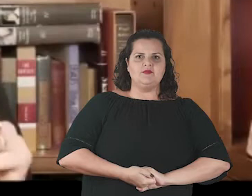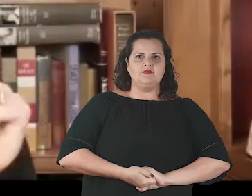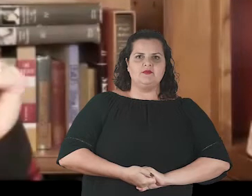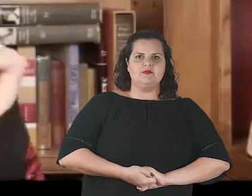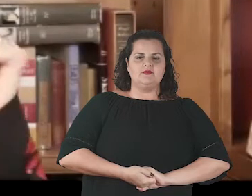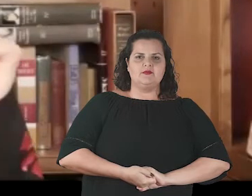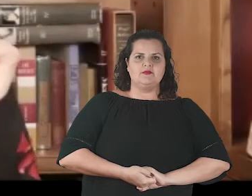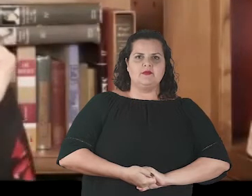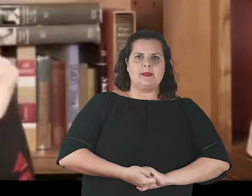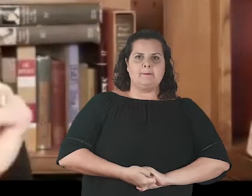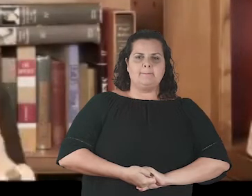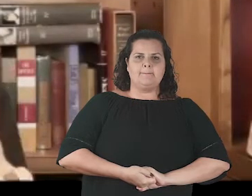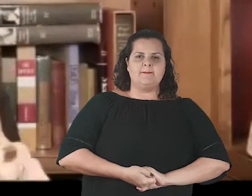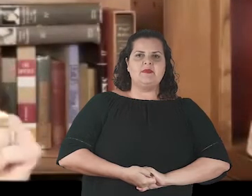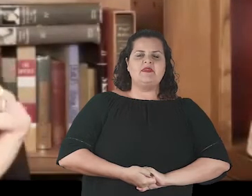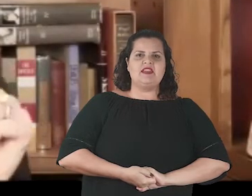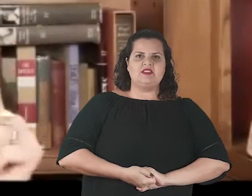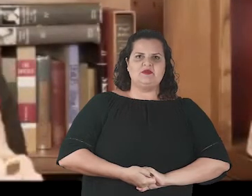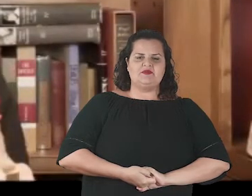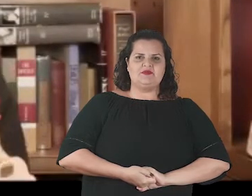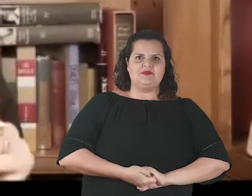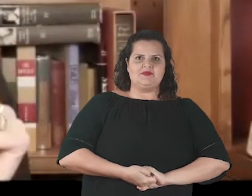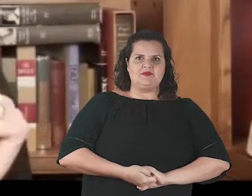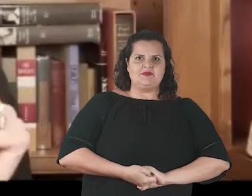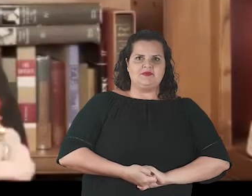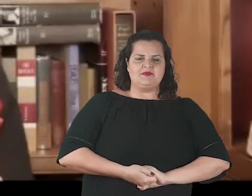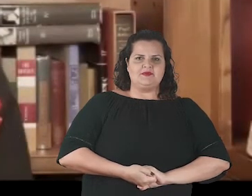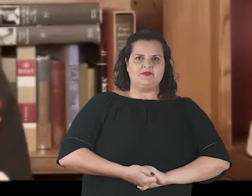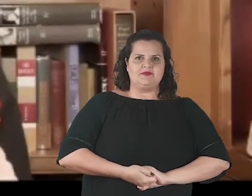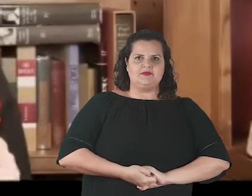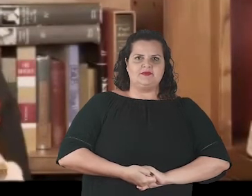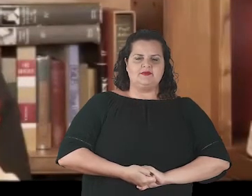without ever having to look away.